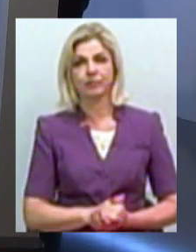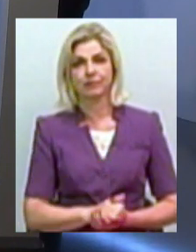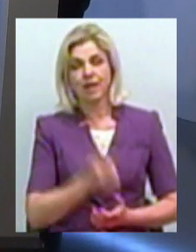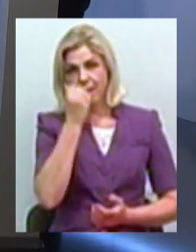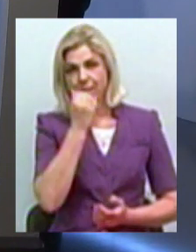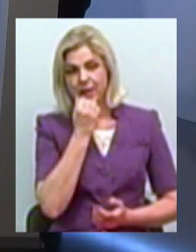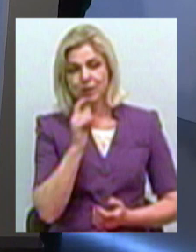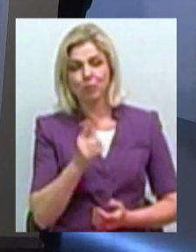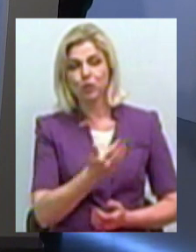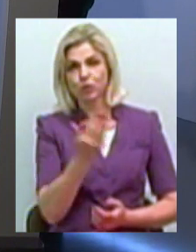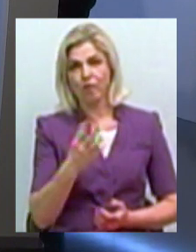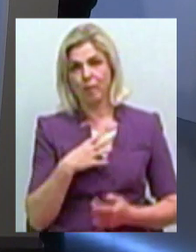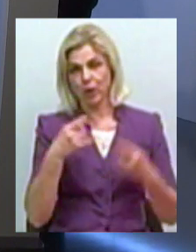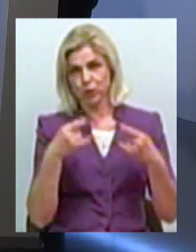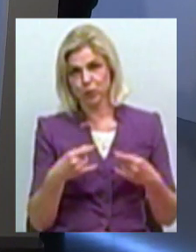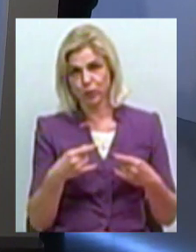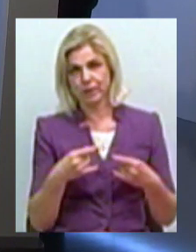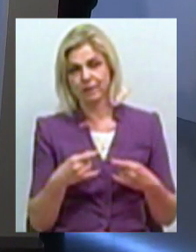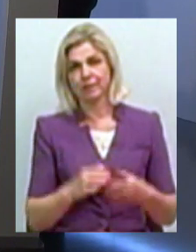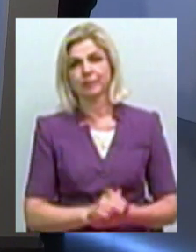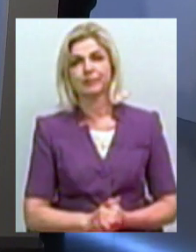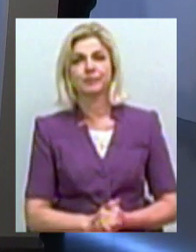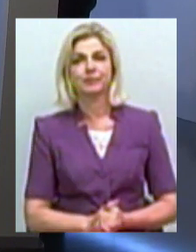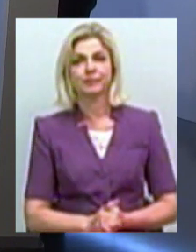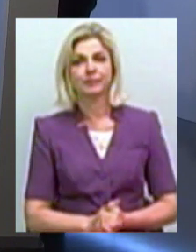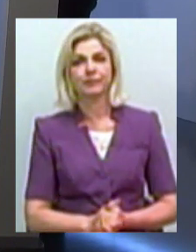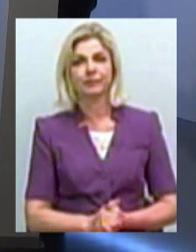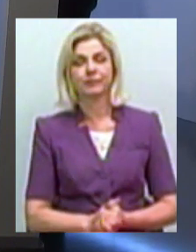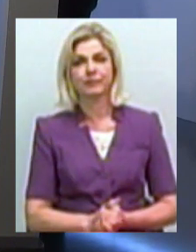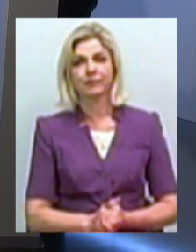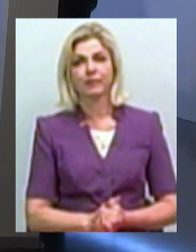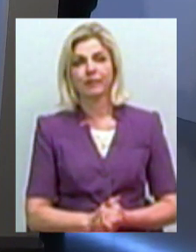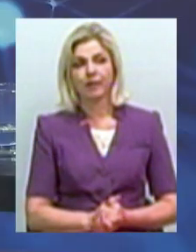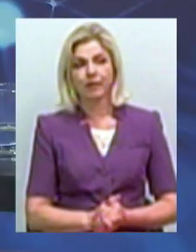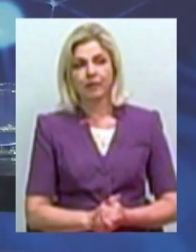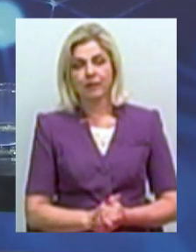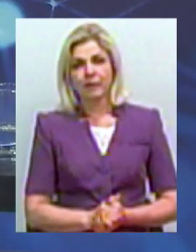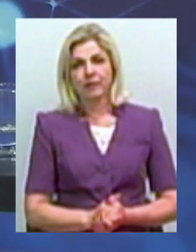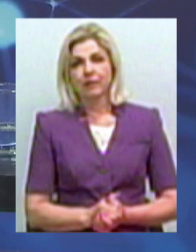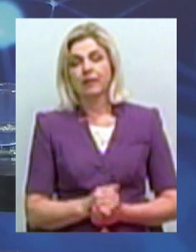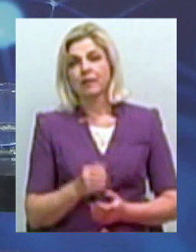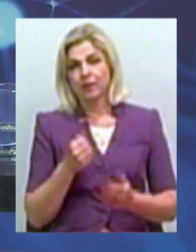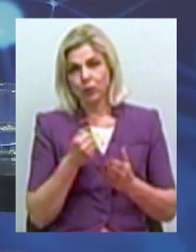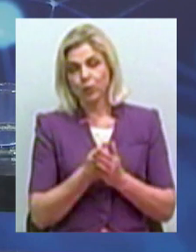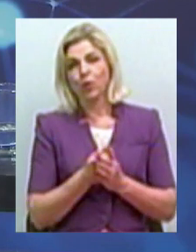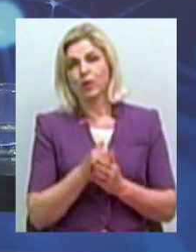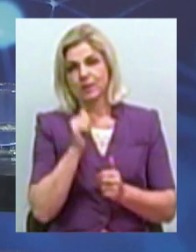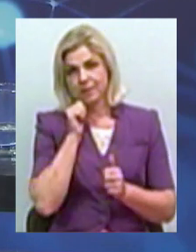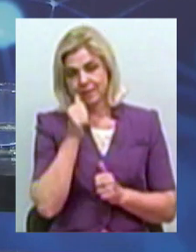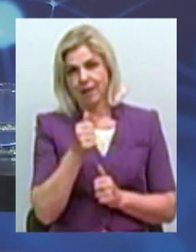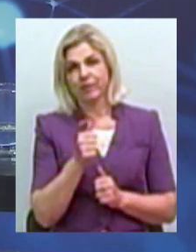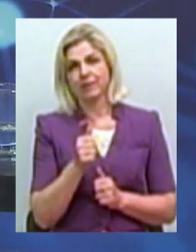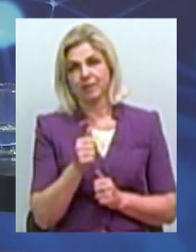спасибі, що ви були у нас в студії. Тетяна Невой та Ілляна Пацюк сьогодні у нас в студії. Це була тема дня, а якою буде